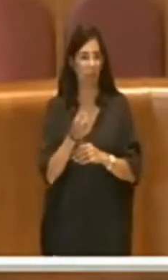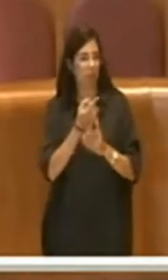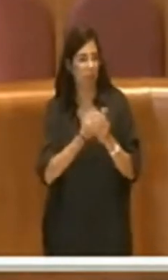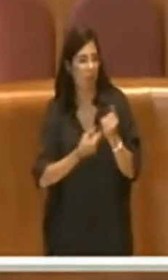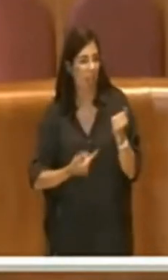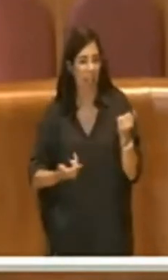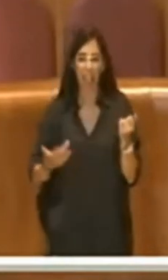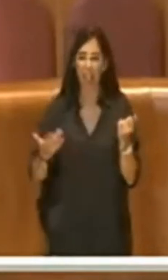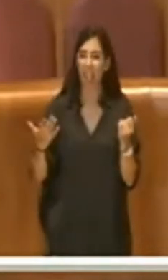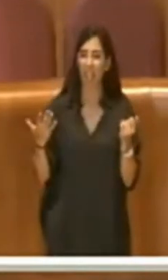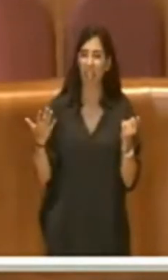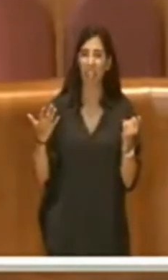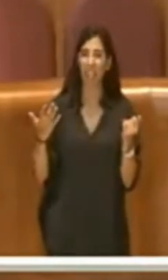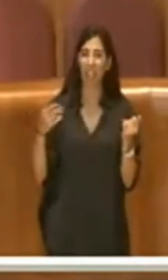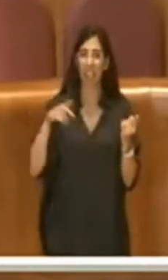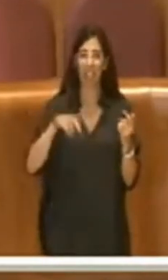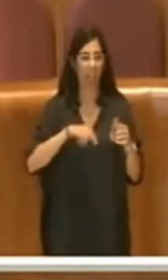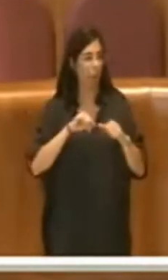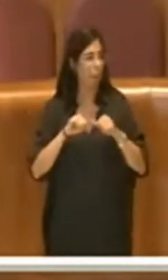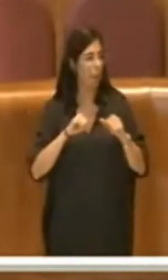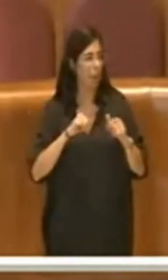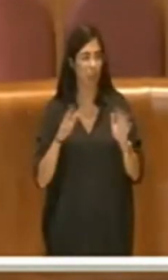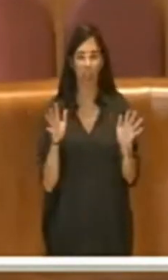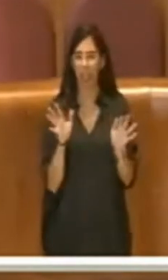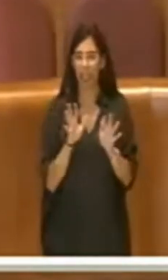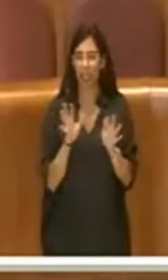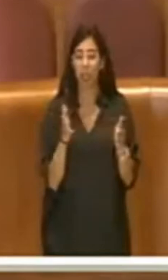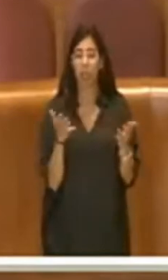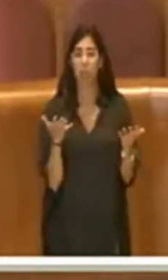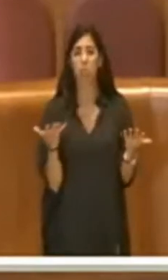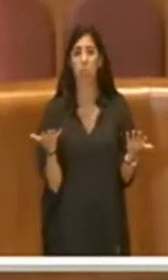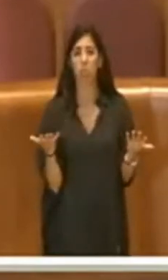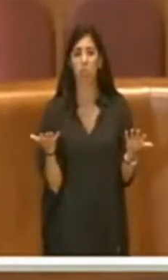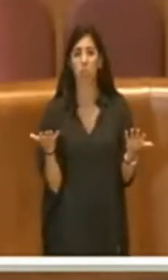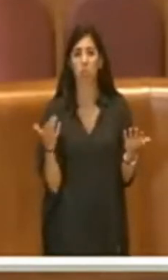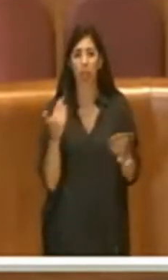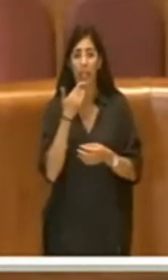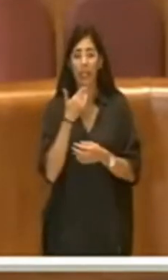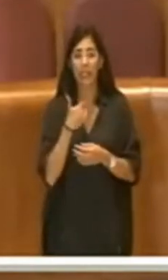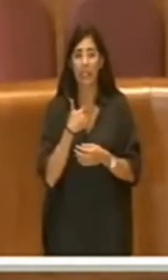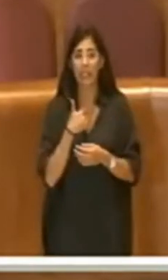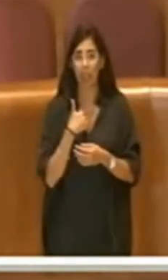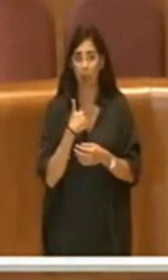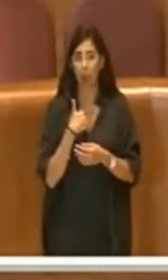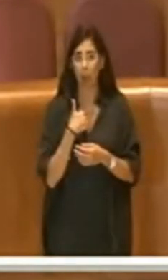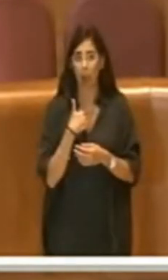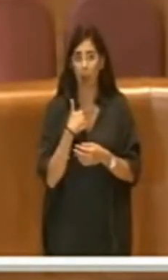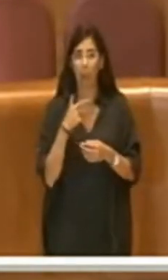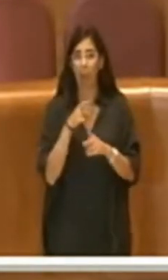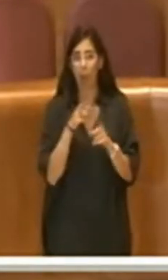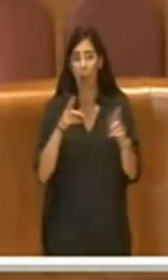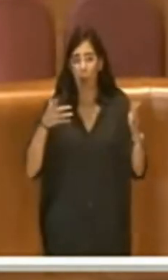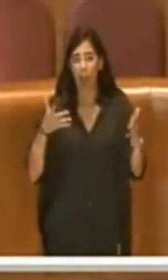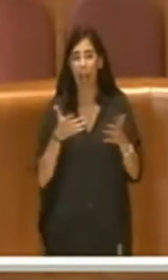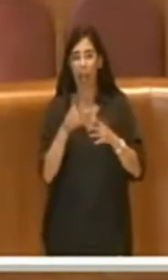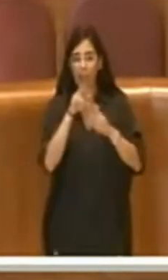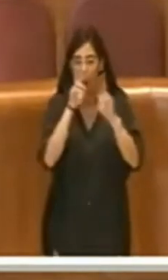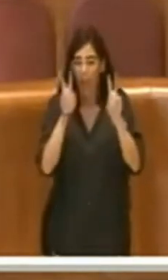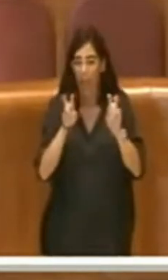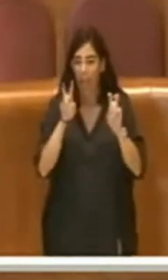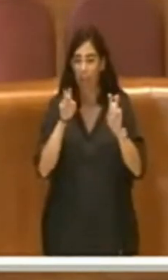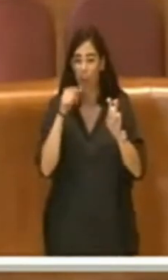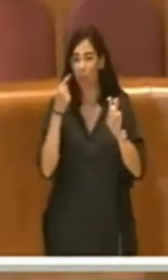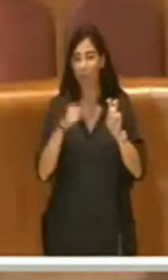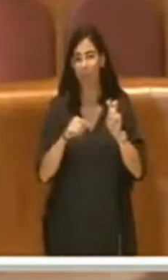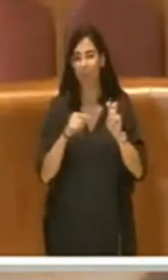di questa amministrazione. Beh, diciamo che forse hanno sbagliato, almeno hanno sbagliato argomento, perché l'argomento